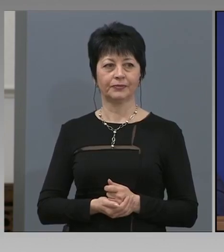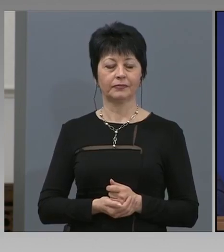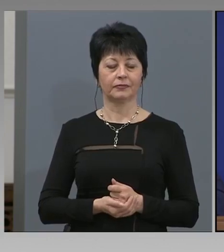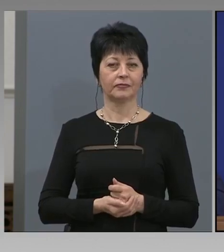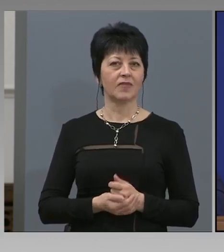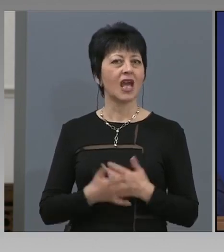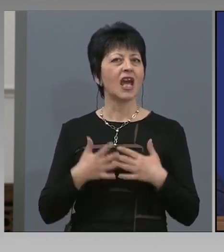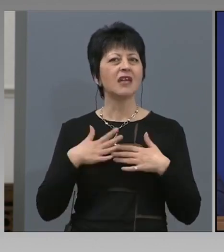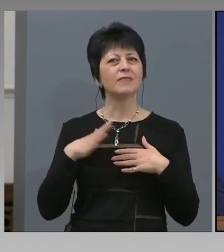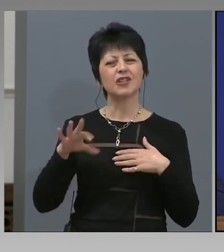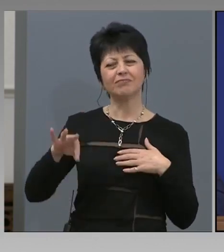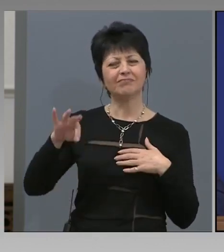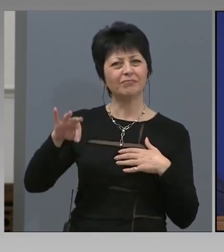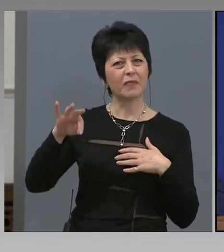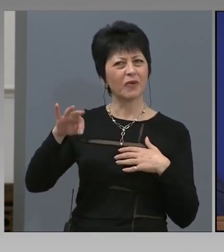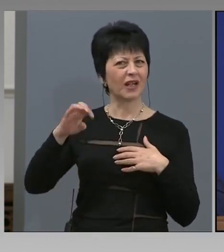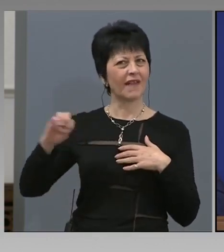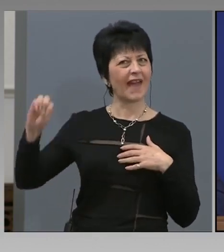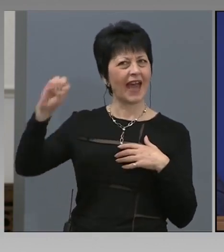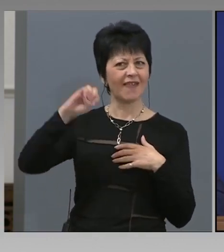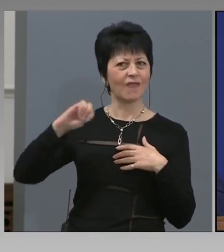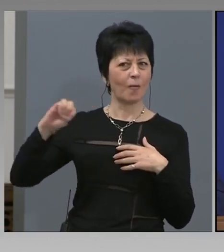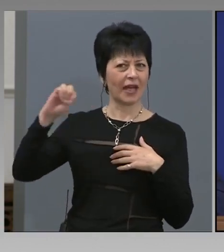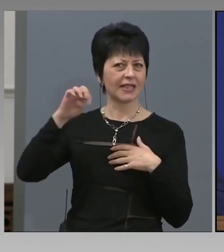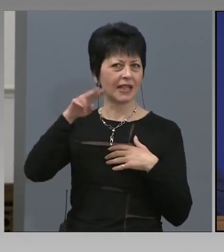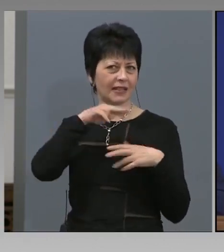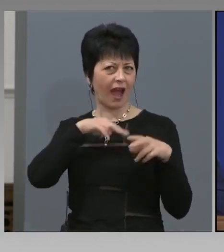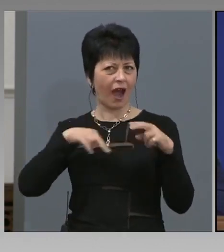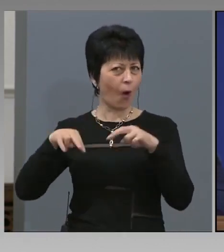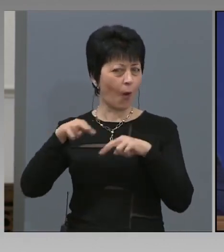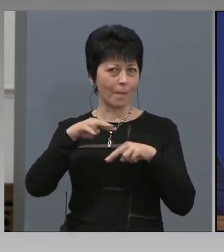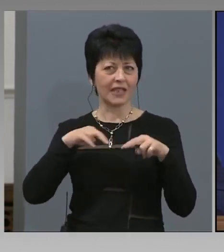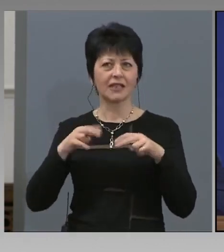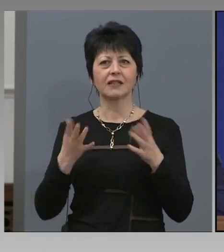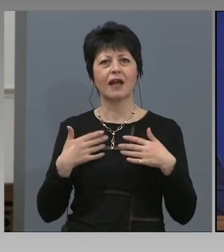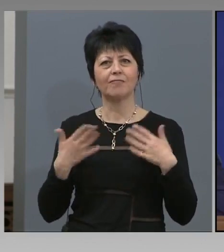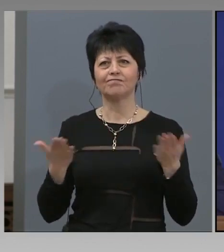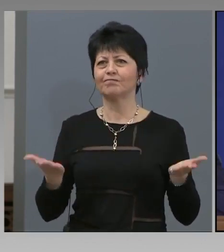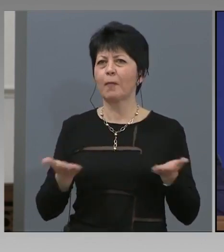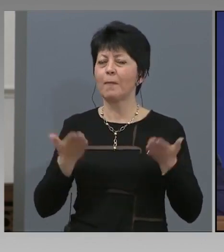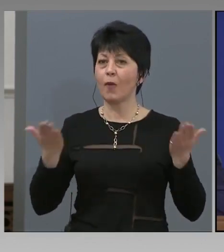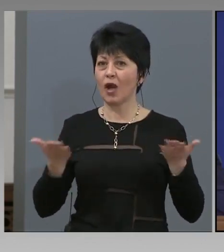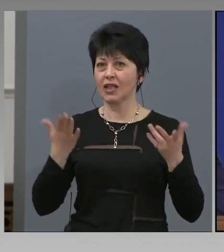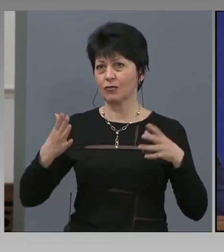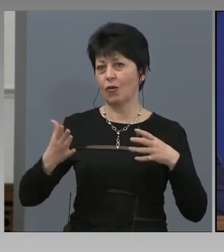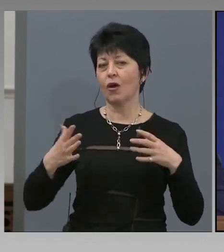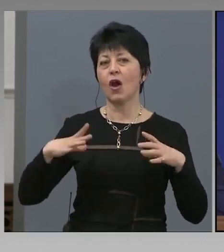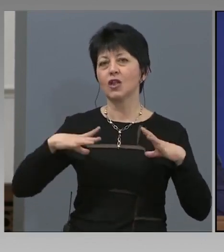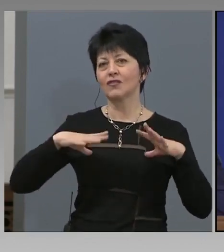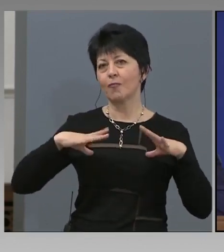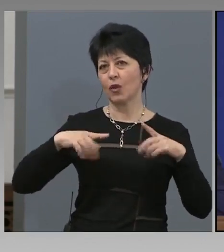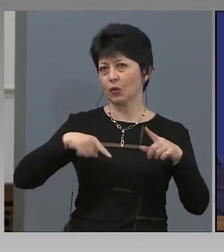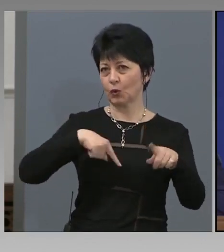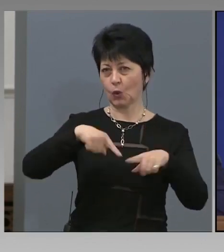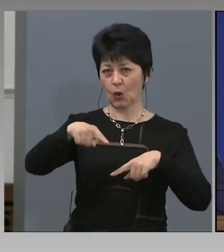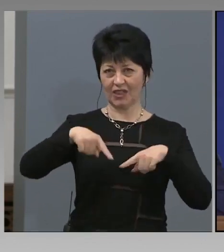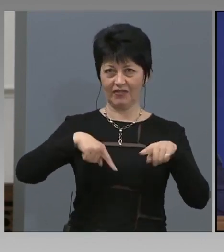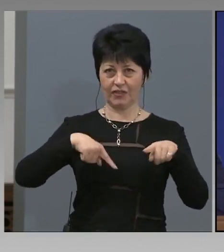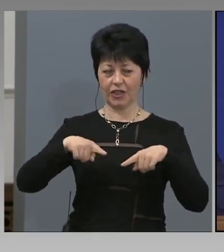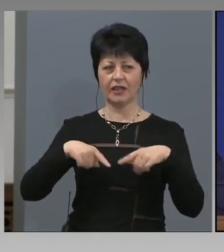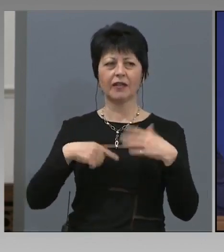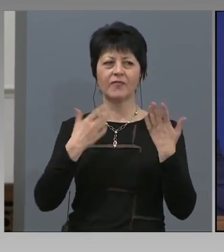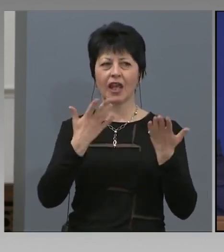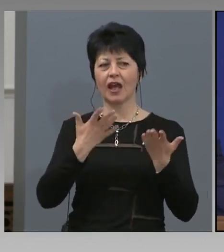Имаше препоръка на Европейската комисия, guidance на английски, за улесняване на свободното движение на работници. Как